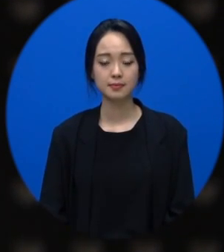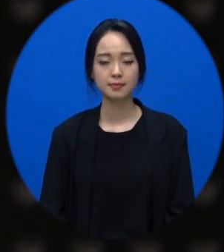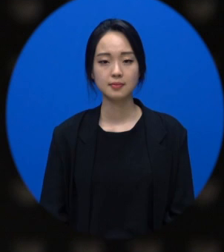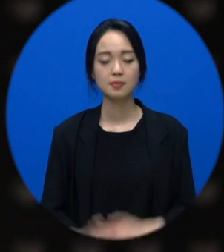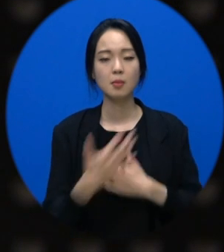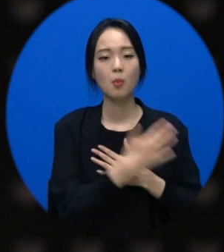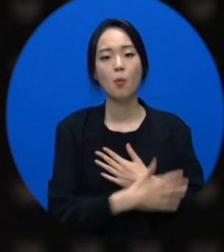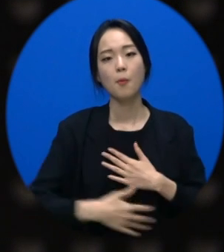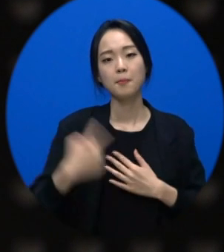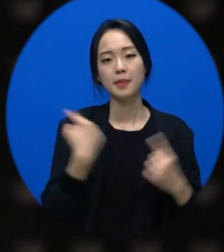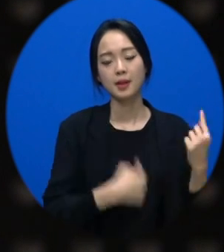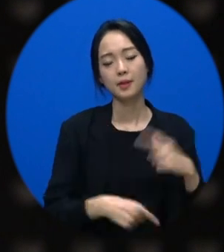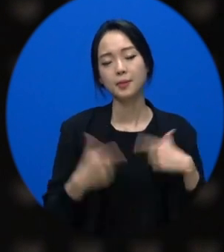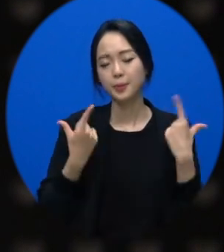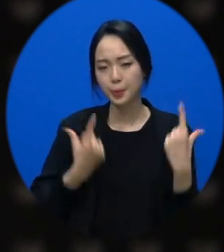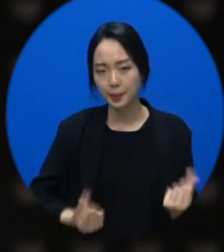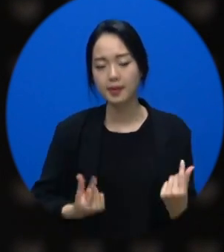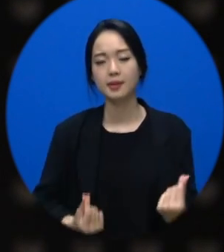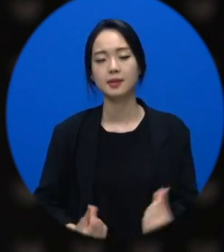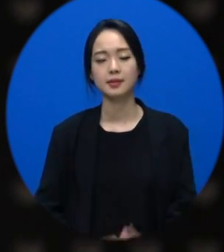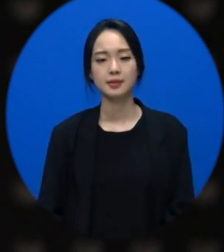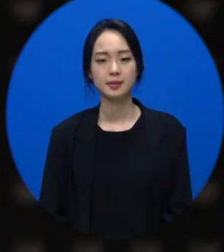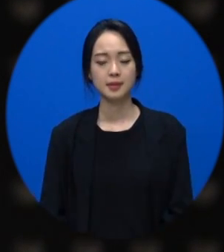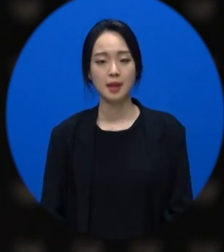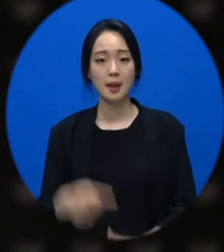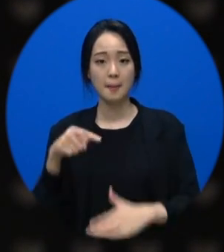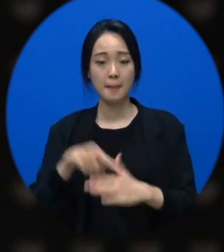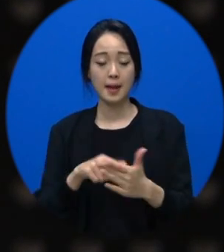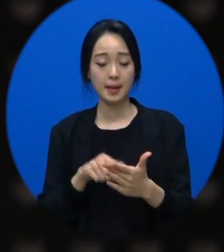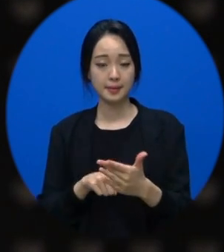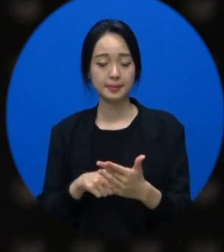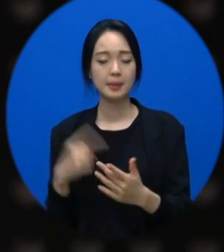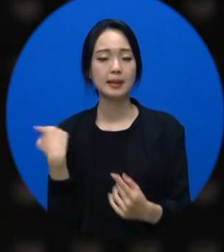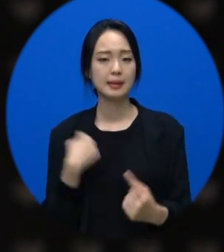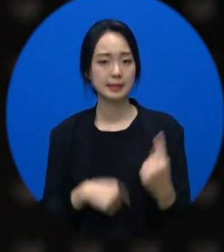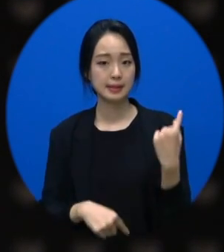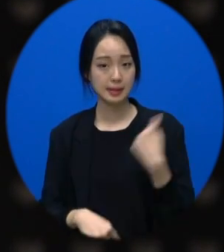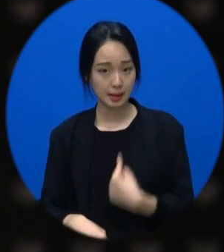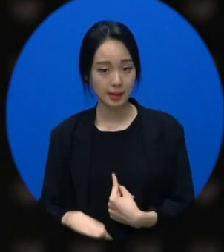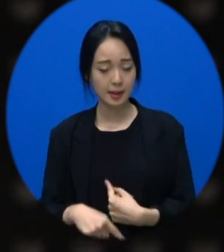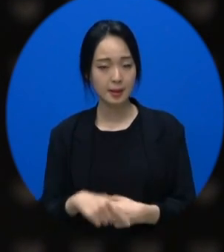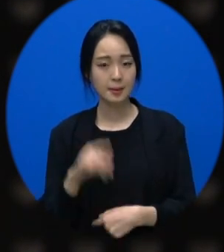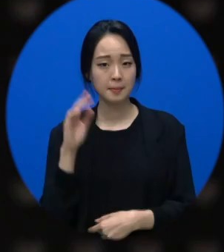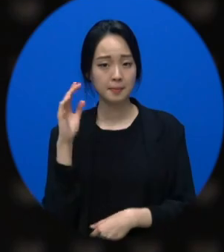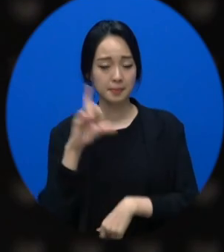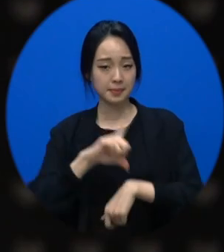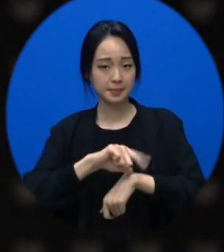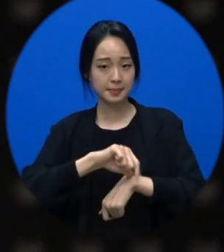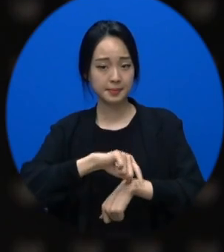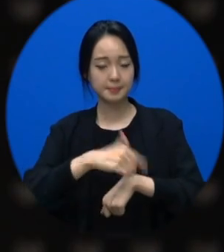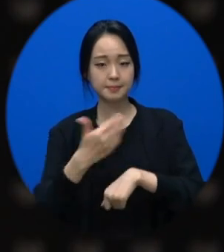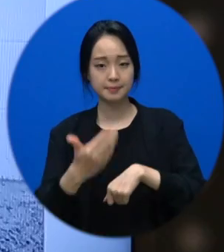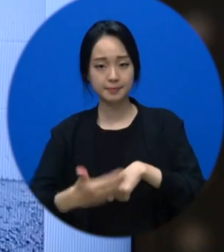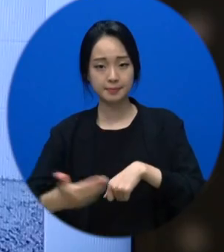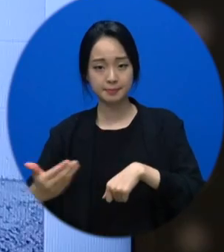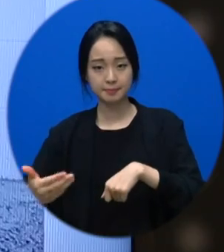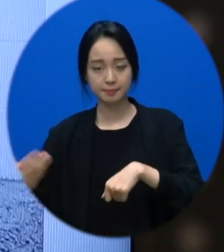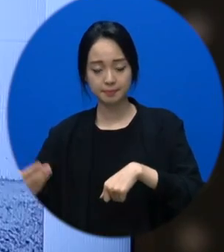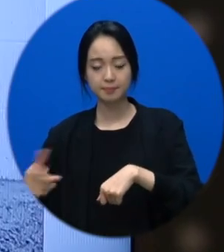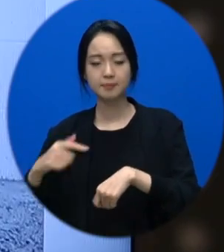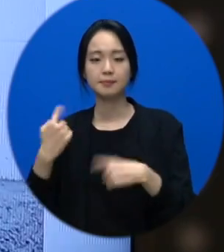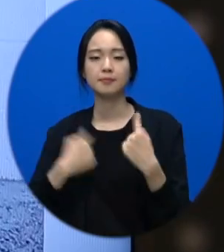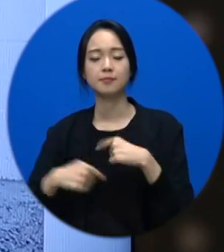똑같다고 말씀드렸죠. 네. 네. 그러면 마음의 상처도 일정 시간에 시간이, 일정 시간이 지나야 아물 수가 있어요. 네.